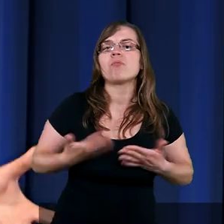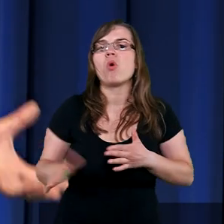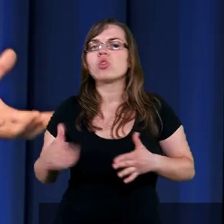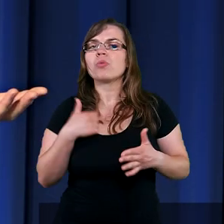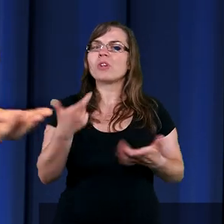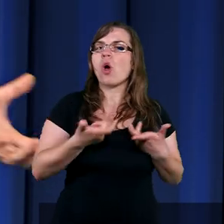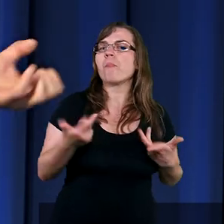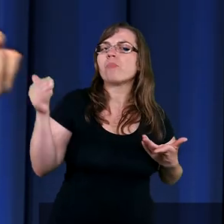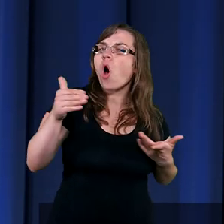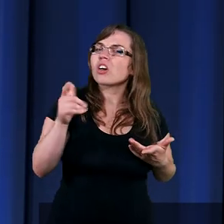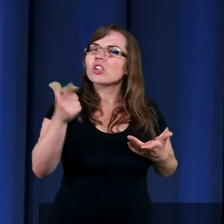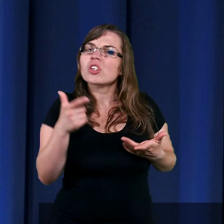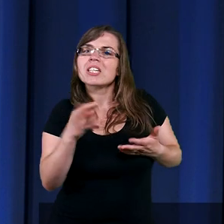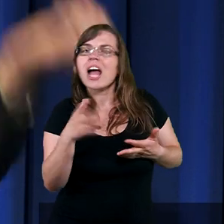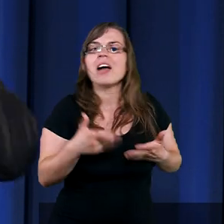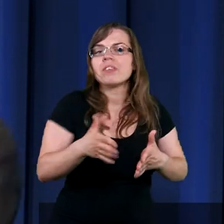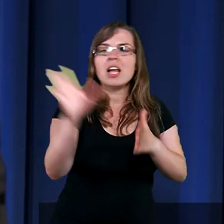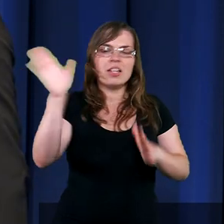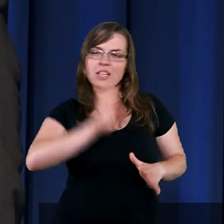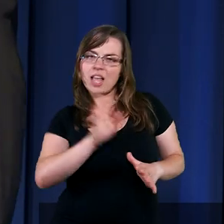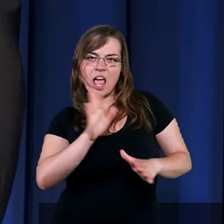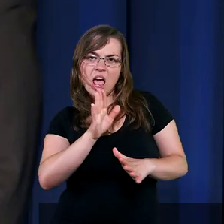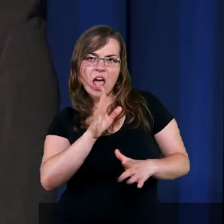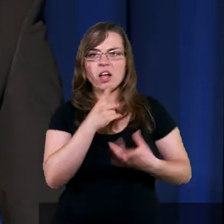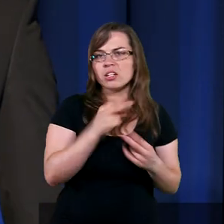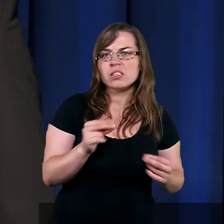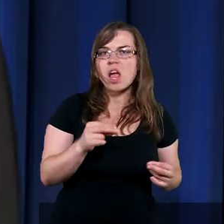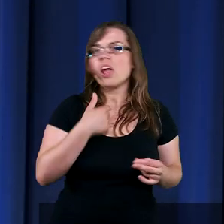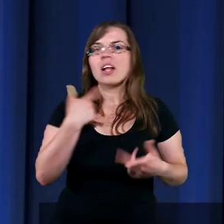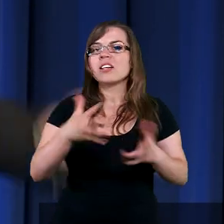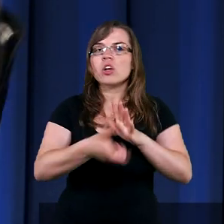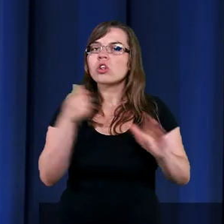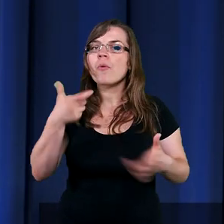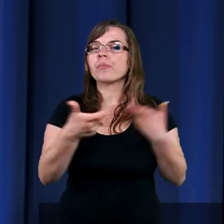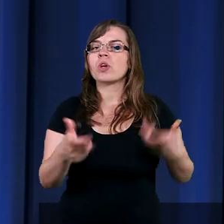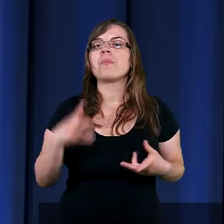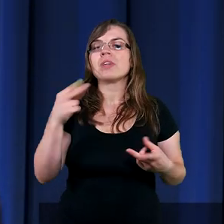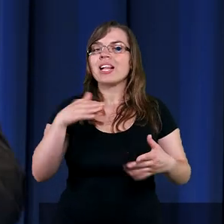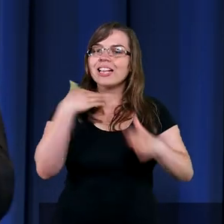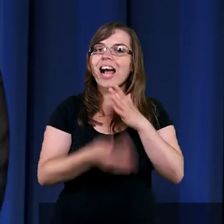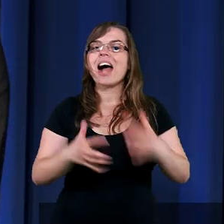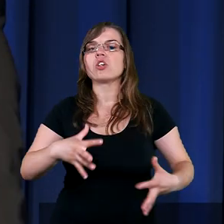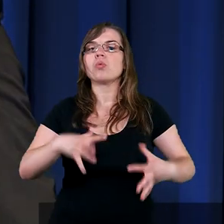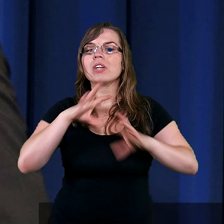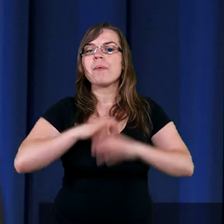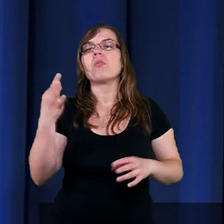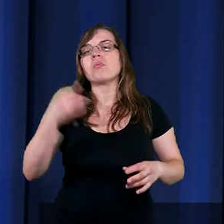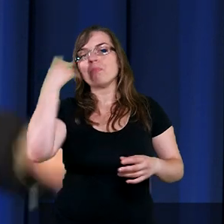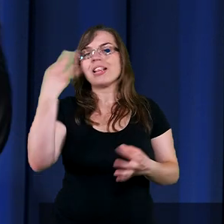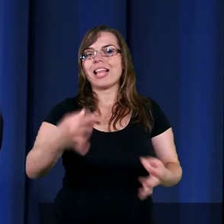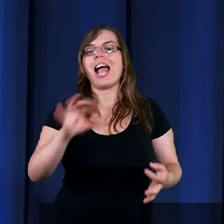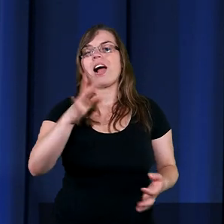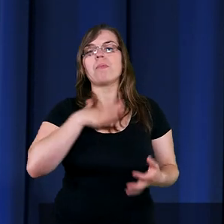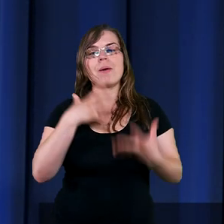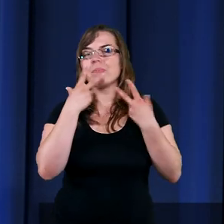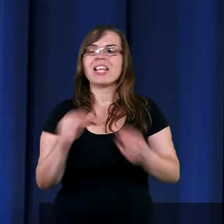Może go ten materializm wciągnie, ale nie. Materializm go nie wciągnął. Potem stracił cierpliwość. Myślałem, no teraz go mam.